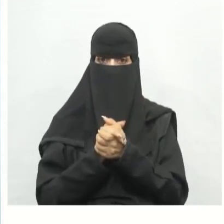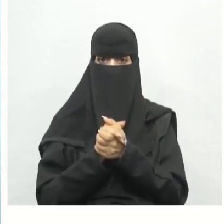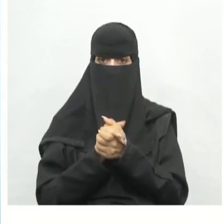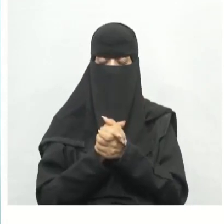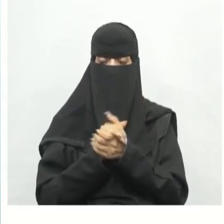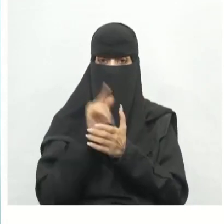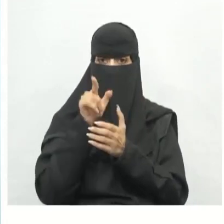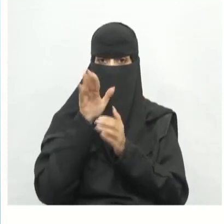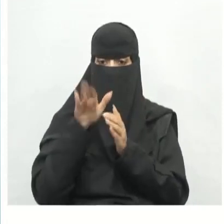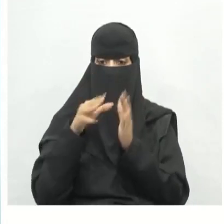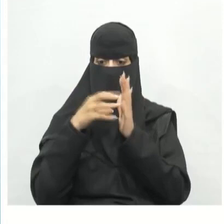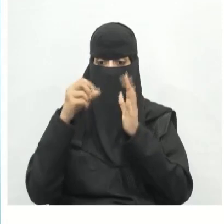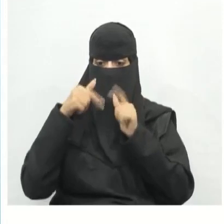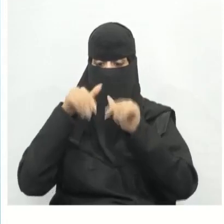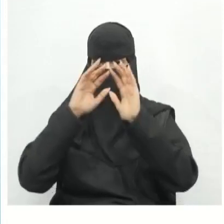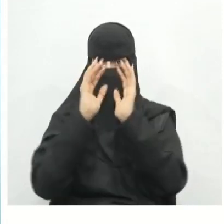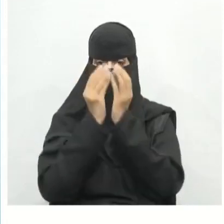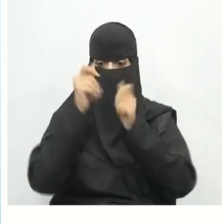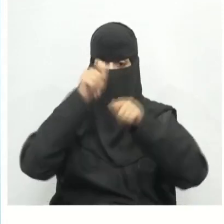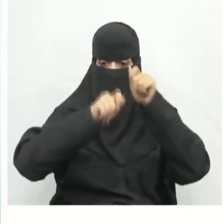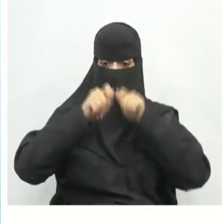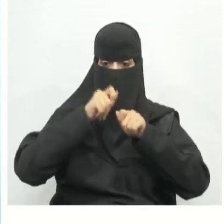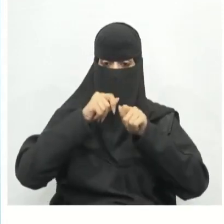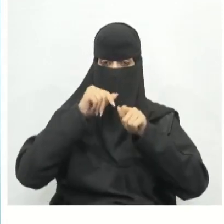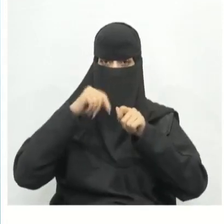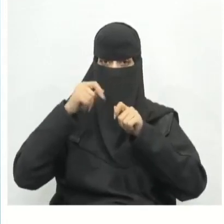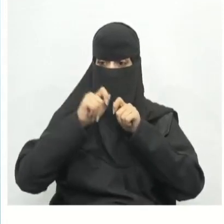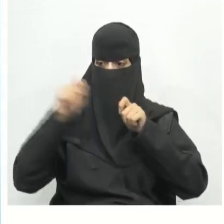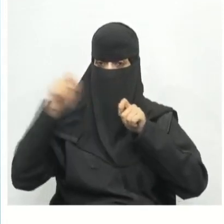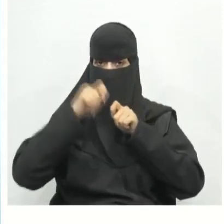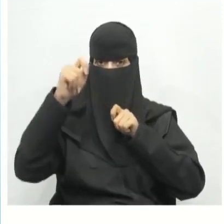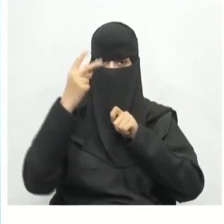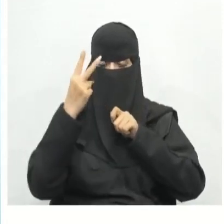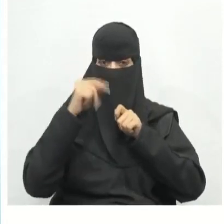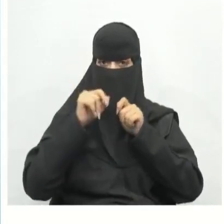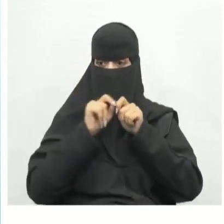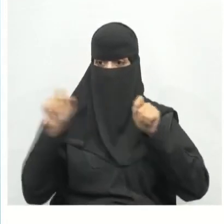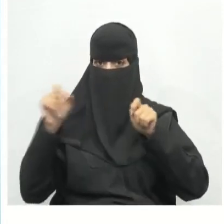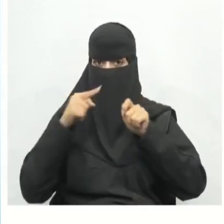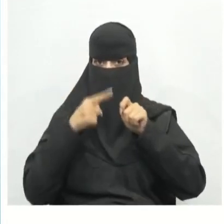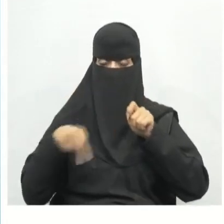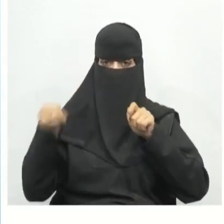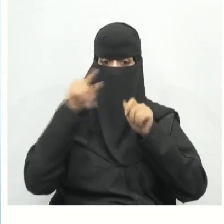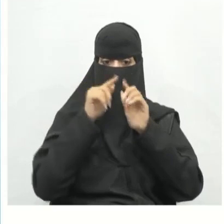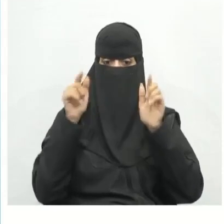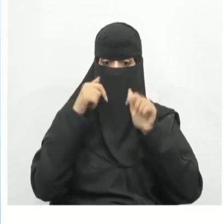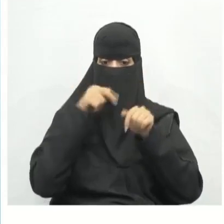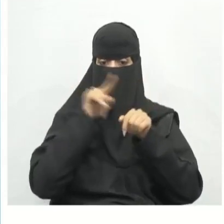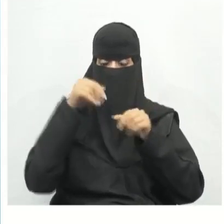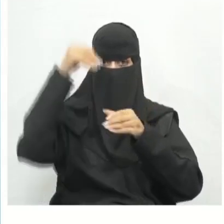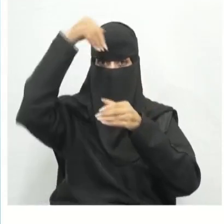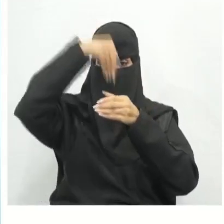في الرسم التنائي الأبعاد يستخدم بعدين وهما الطول والعرض دون العمق